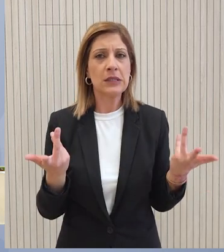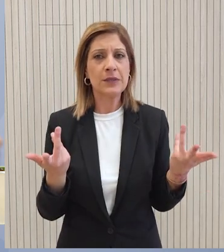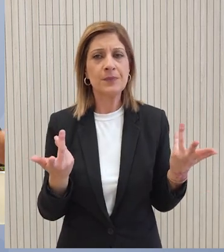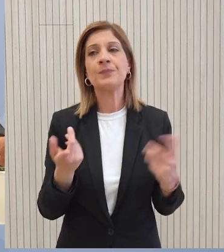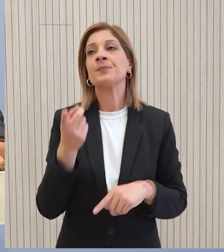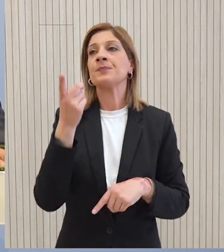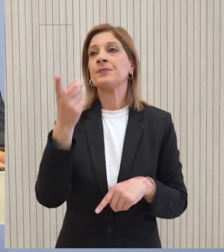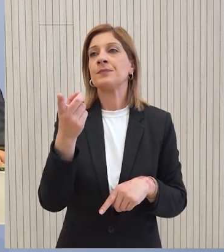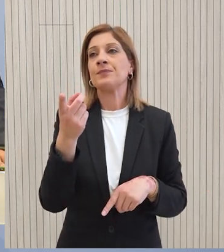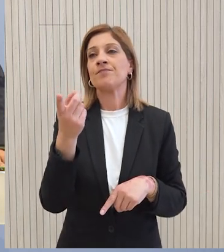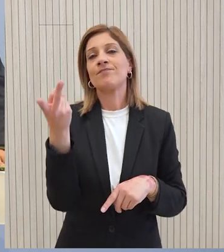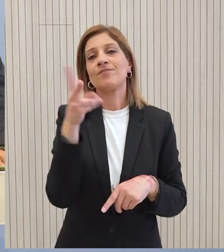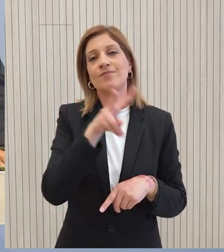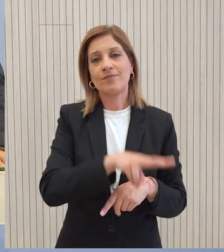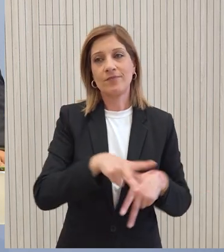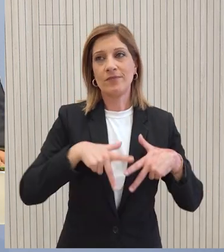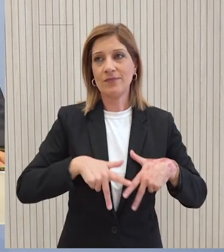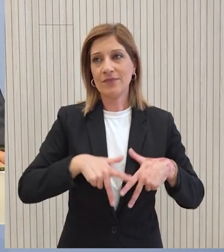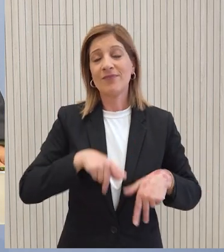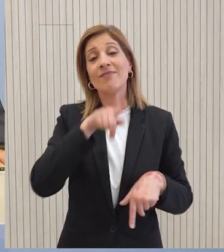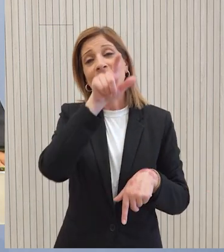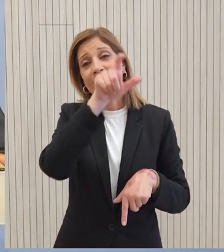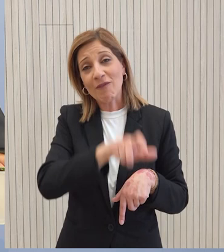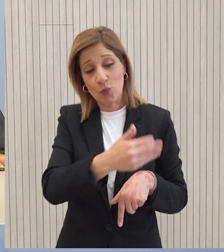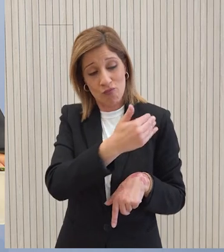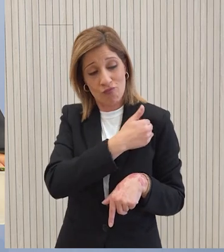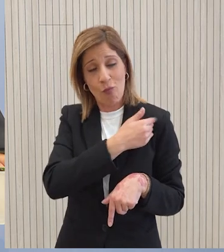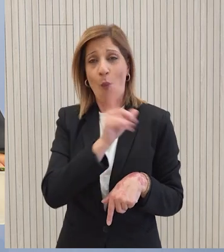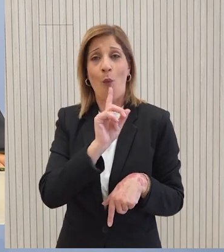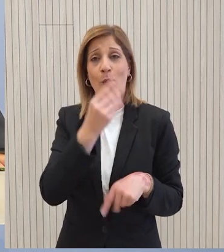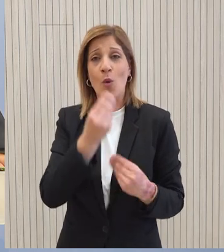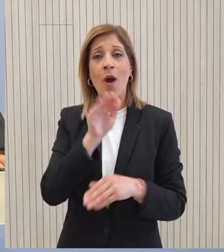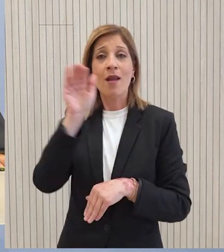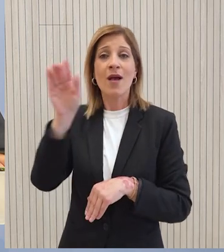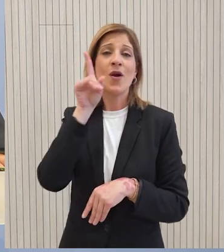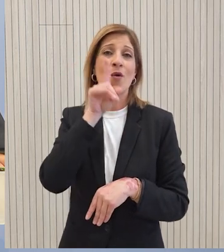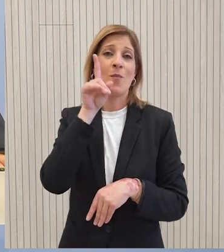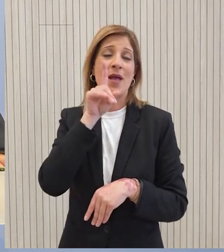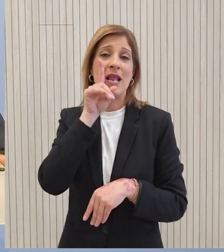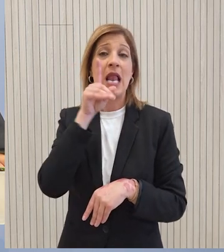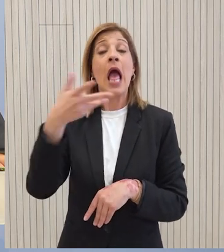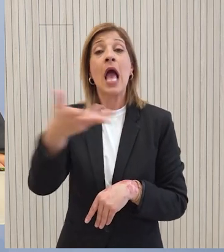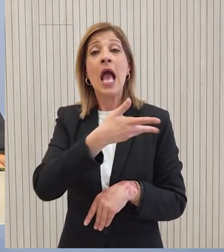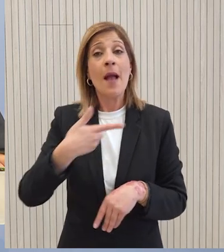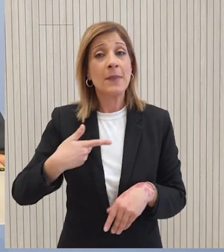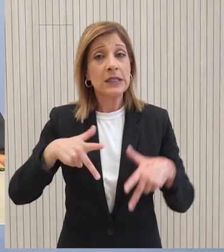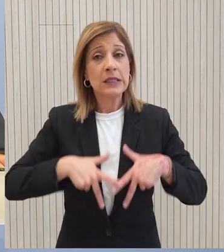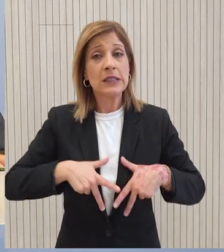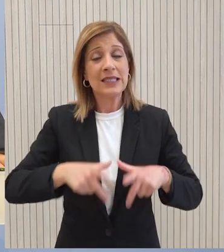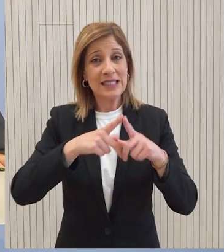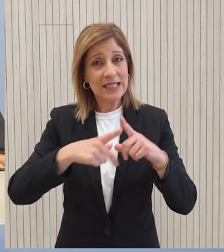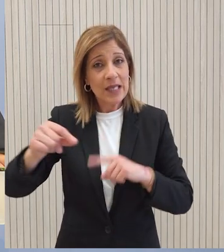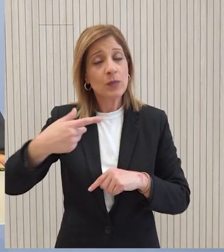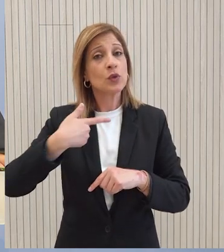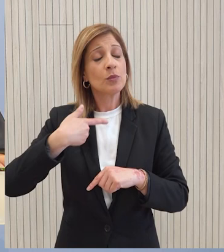Αυτό θα είναι πρέπει να είναι ένα ερώτημα το οποίο θα πρέπει να απευθύνεται στην ίδια την κυρία Ολκίν Αυτό το οποίο εμείς χαιρετίζουμε αυτό το οποίο εμείς σημειώνουμε είναι